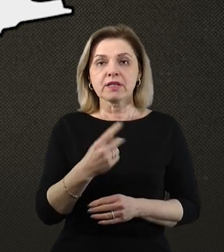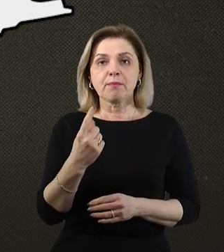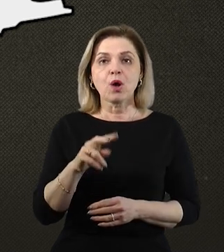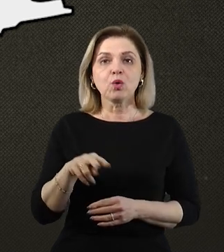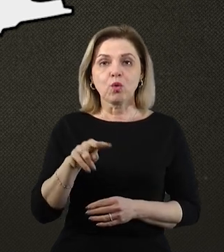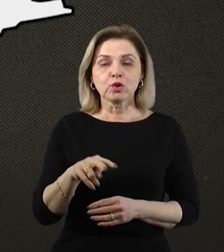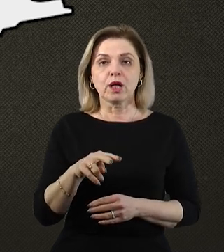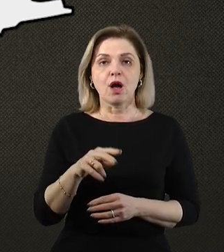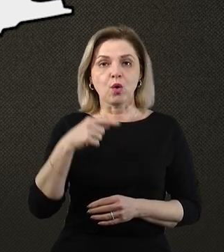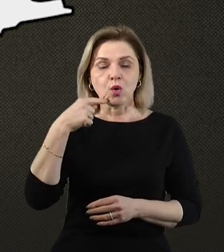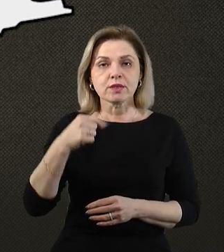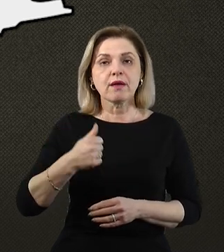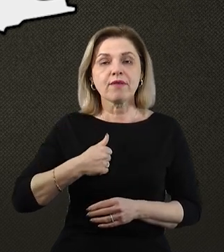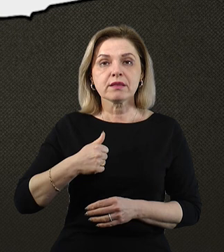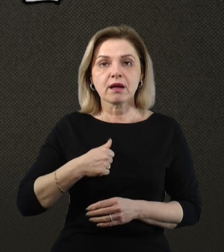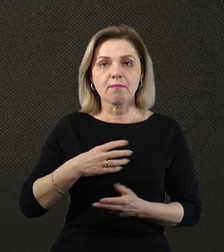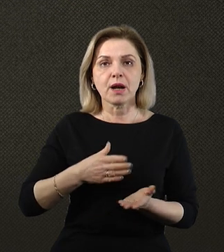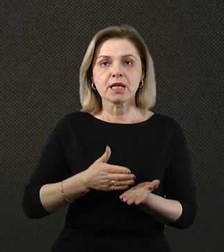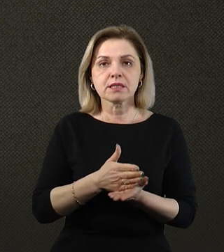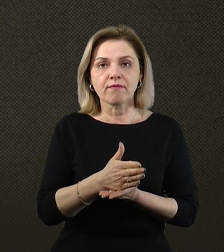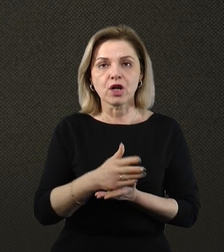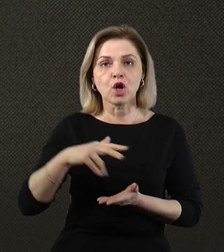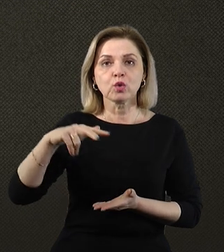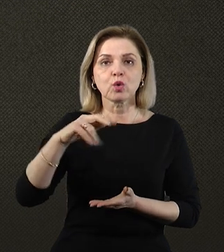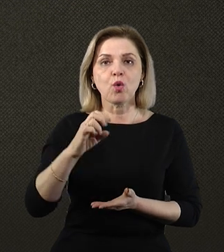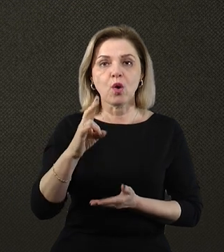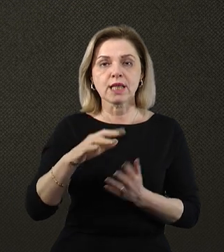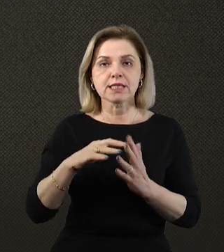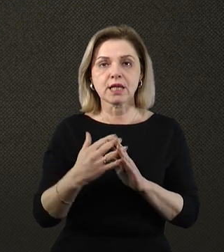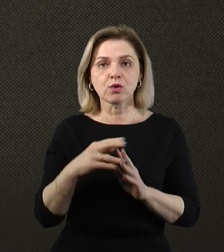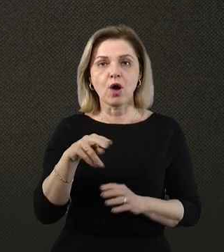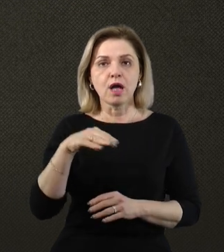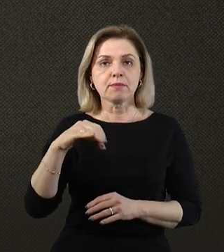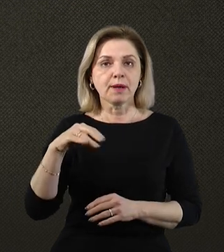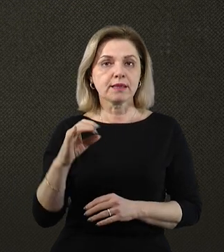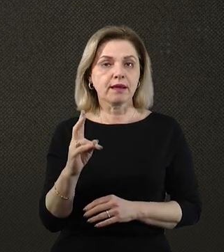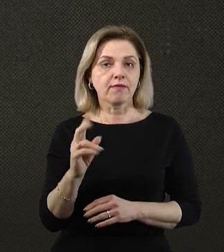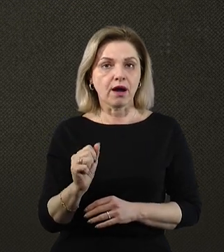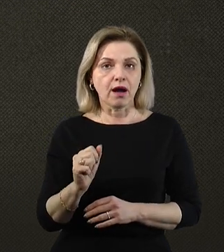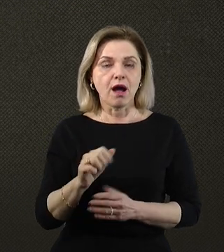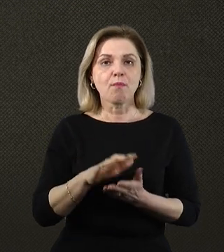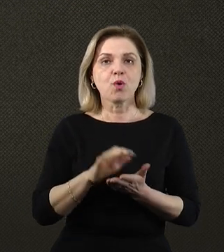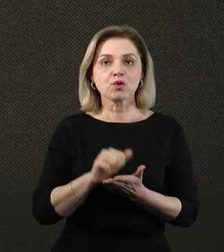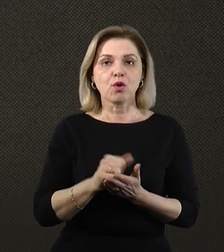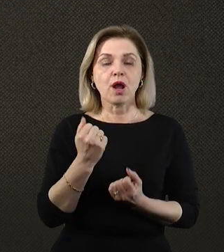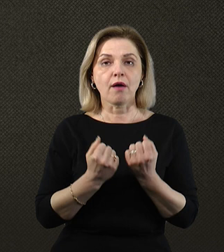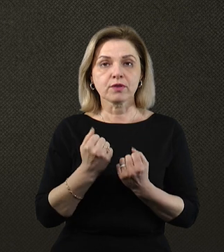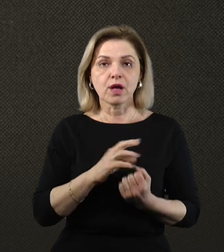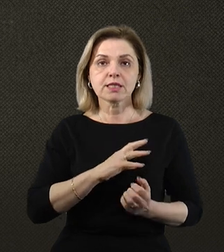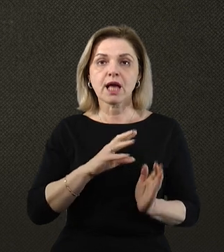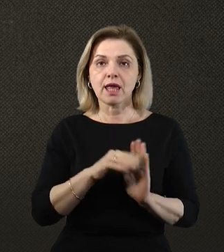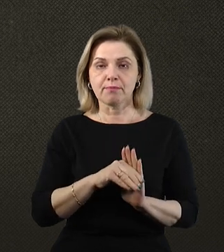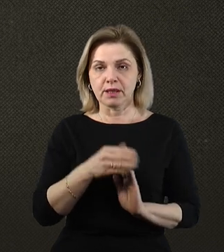14.40 війська Російської Федерації спрямували ФПВі-дрон по селу Дмитрівка Куцурубської громади. Пошкоджено автівку,